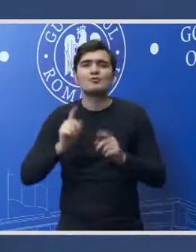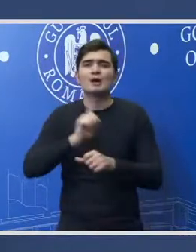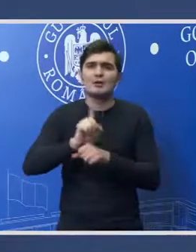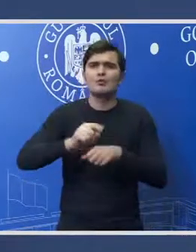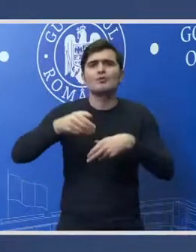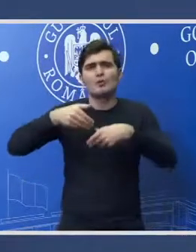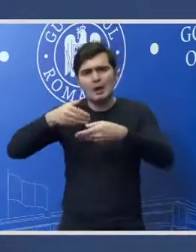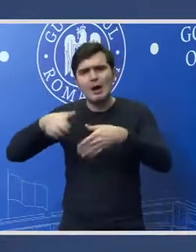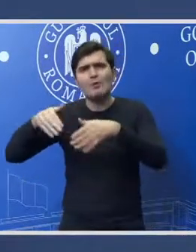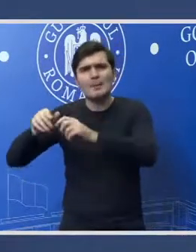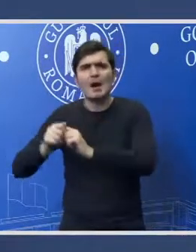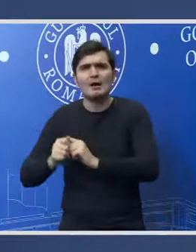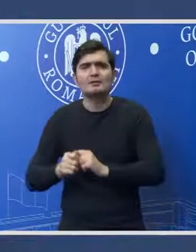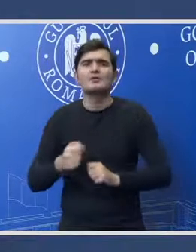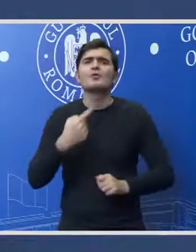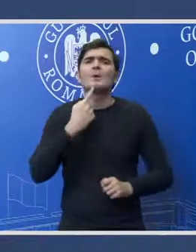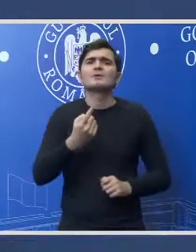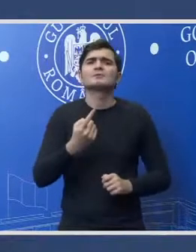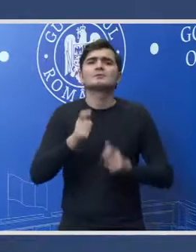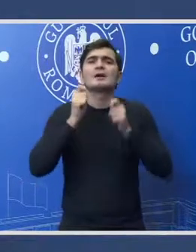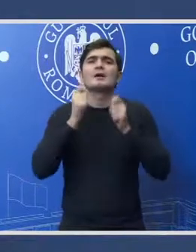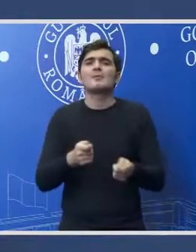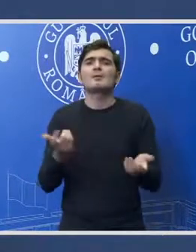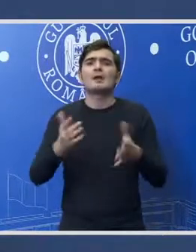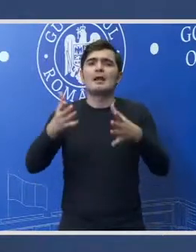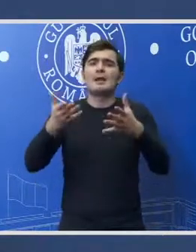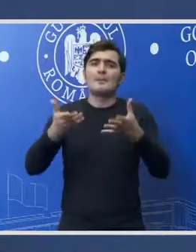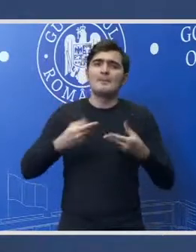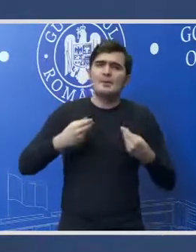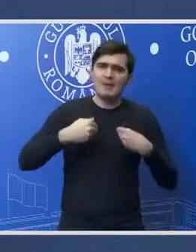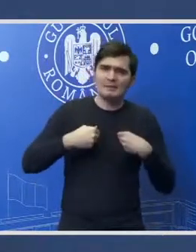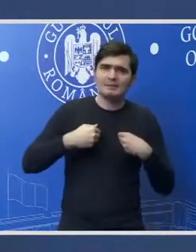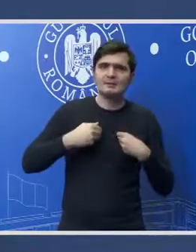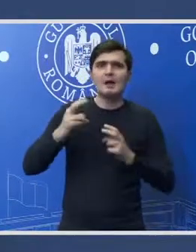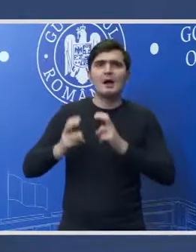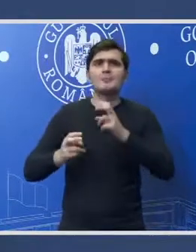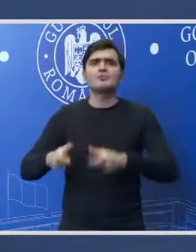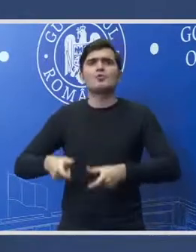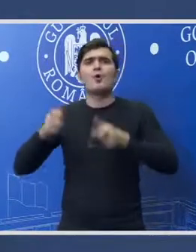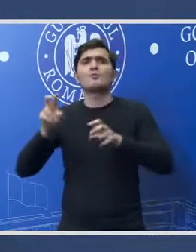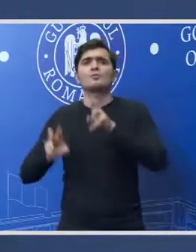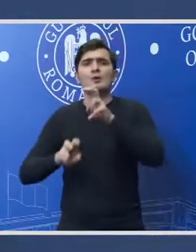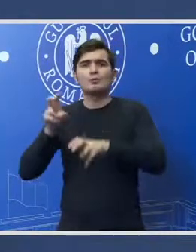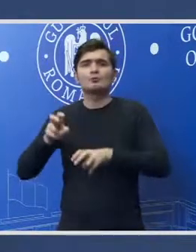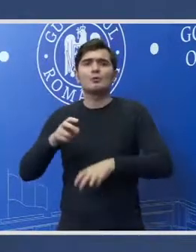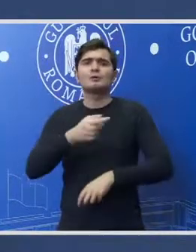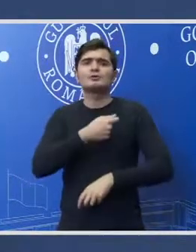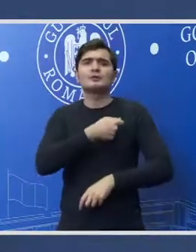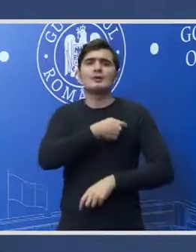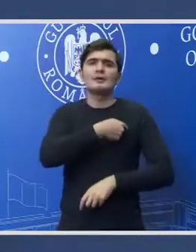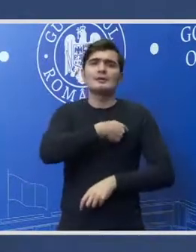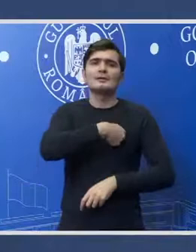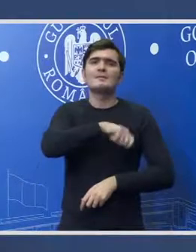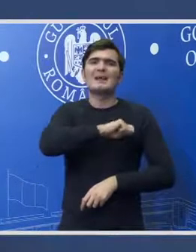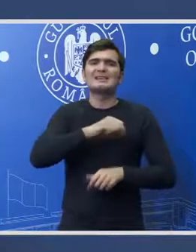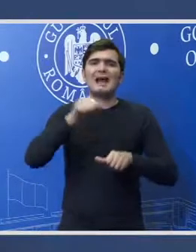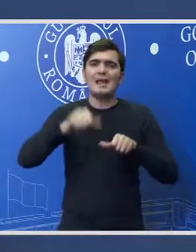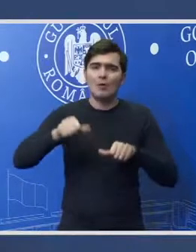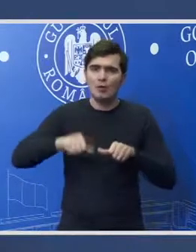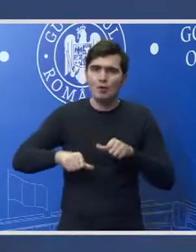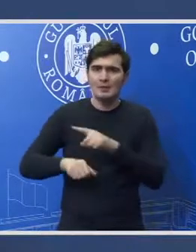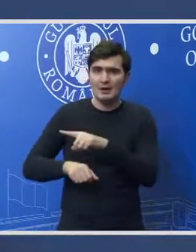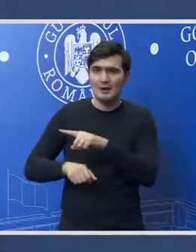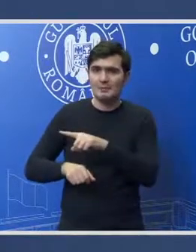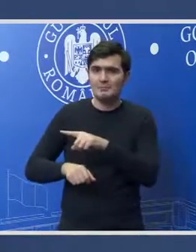fiecare dată. Raportele pe care le primesc de la instituțiile Corpul de Control sau Inspecția Economică în cazul în care